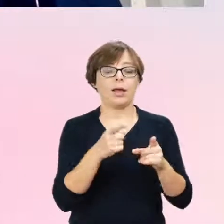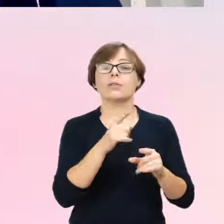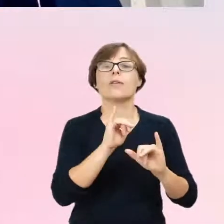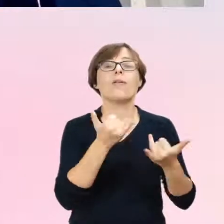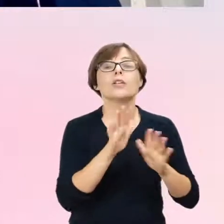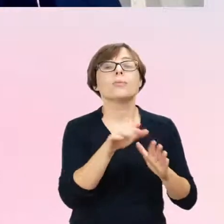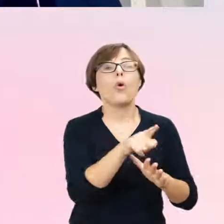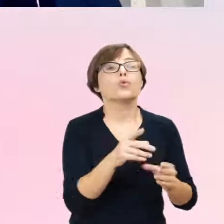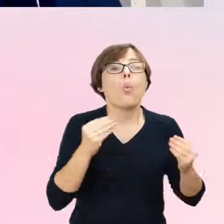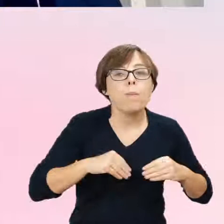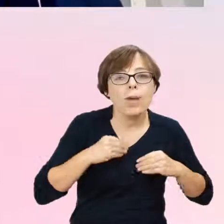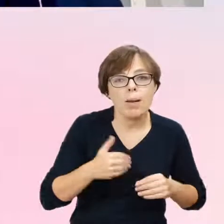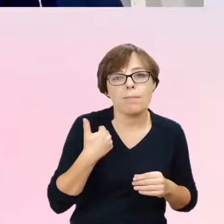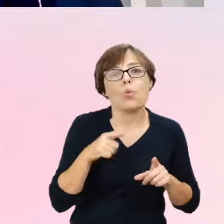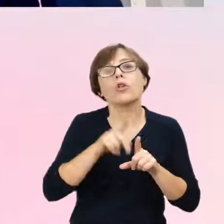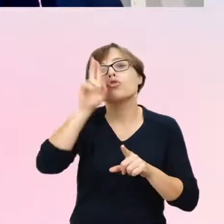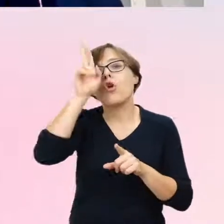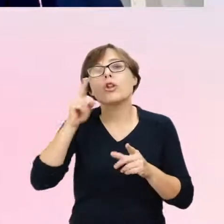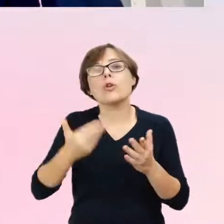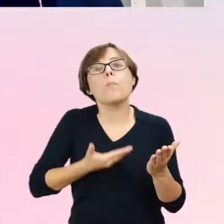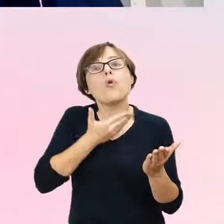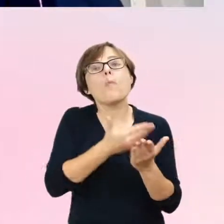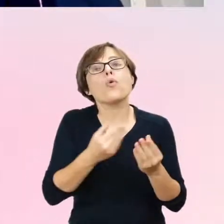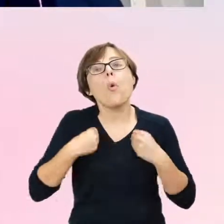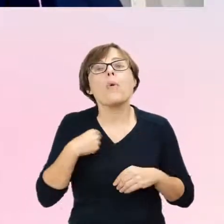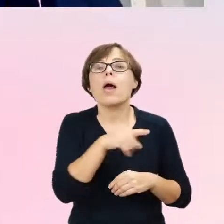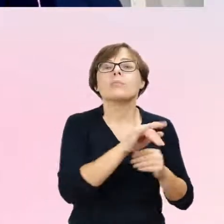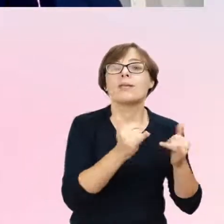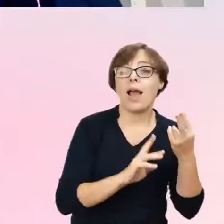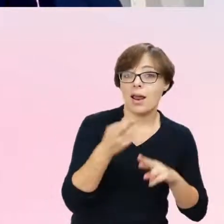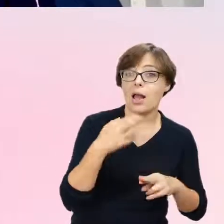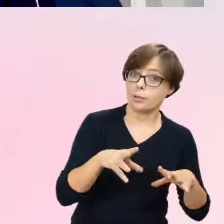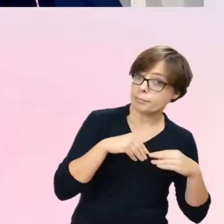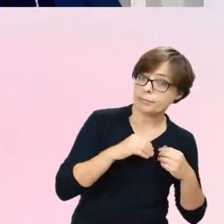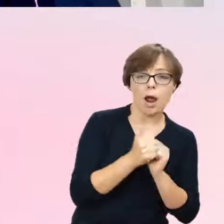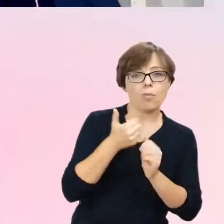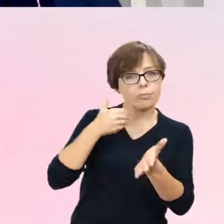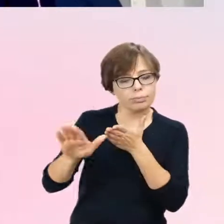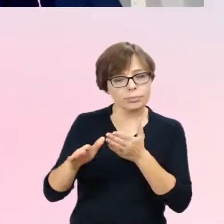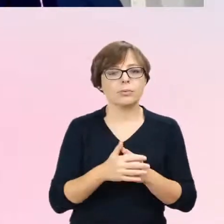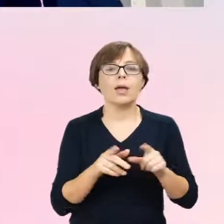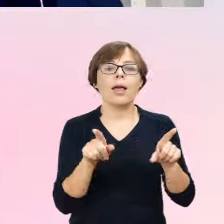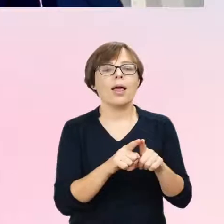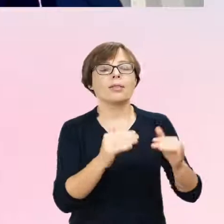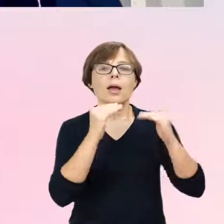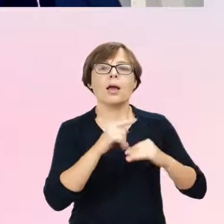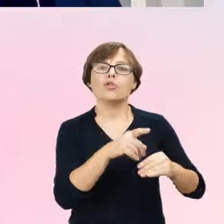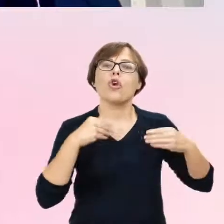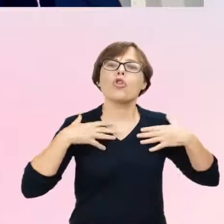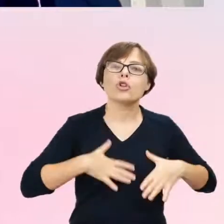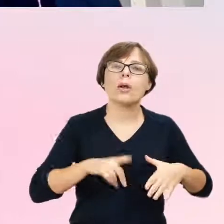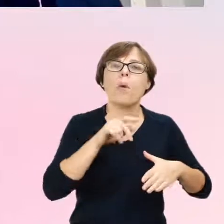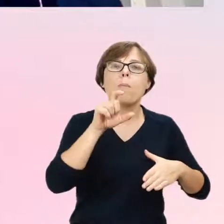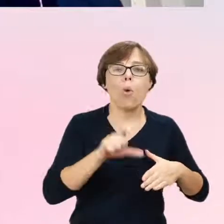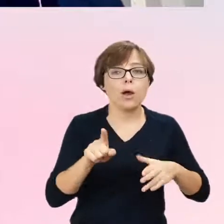ubrań ze strony rodziców, utrzymywanie się tej tożsamości płciowej, tak, w okresie